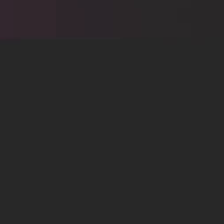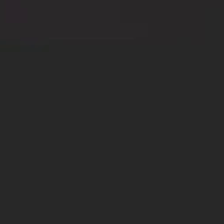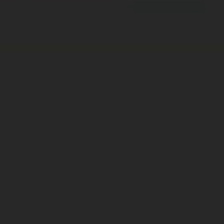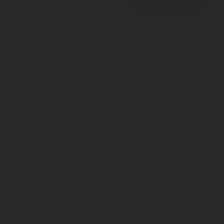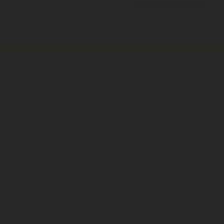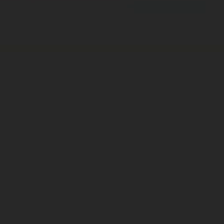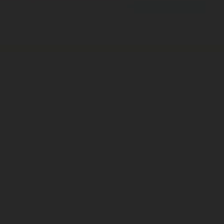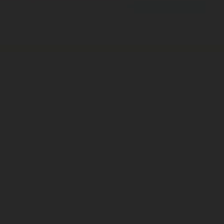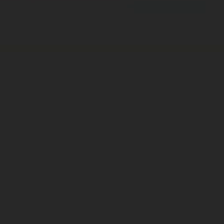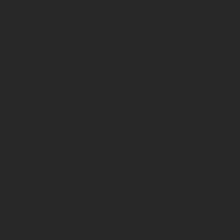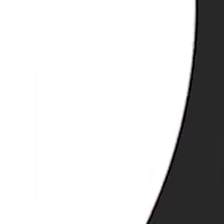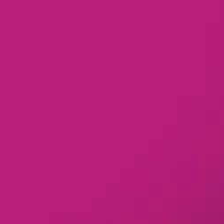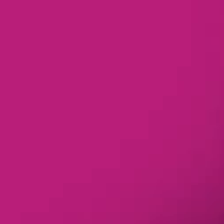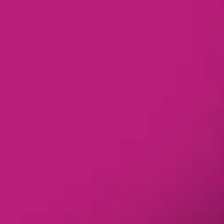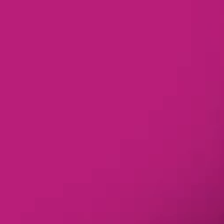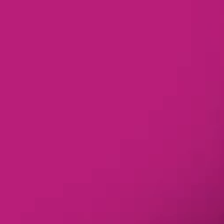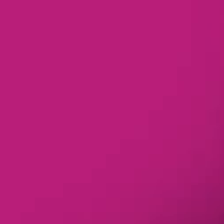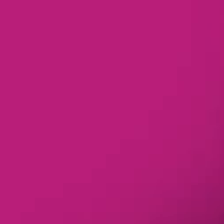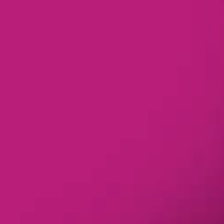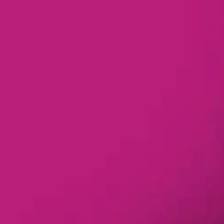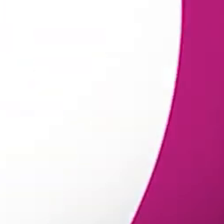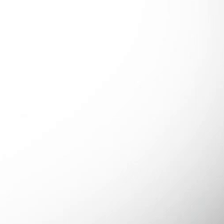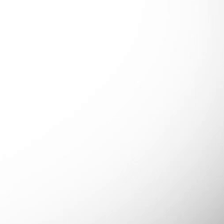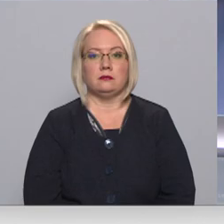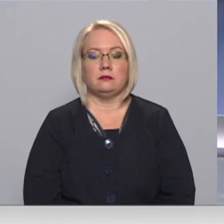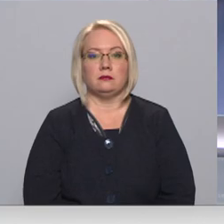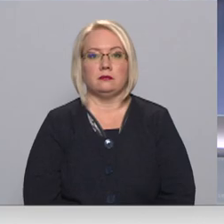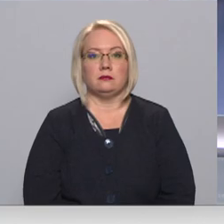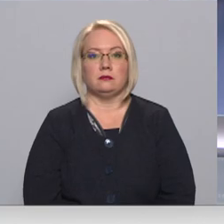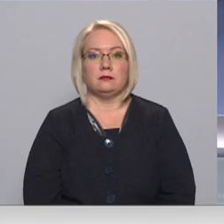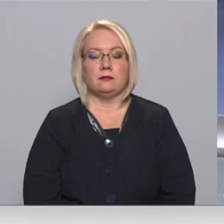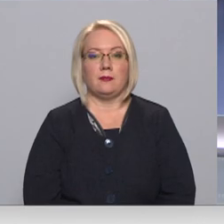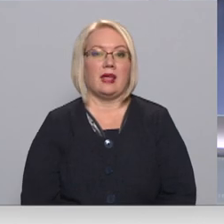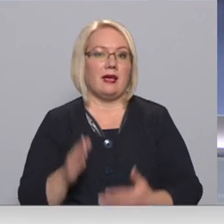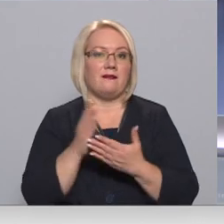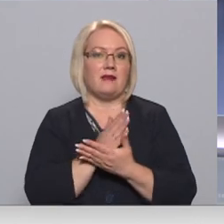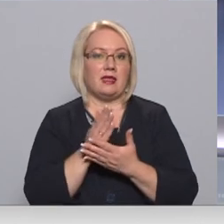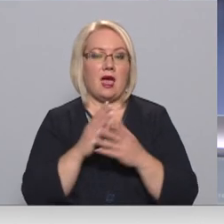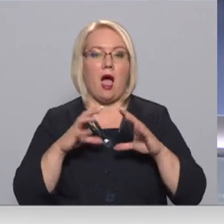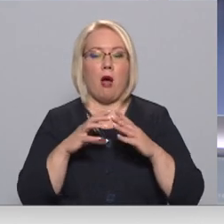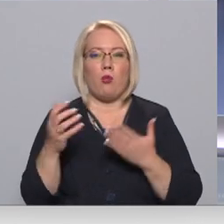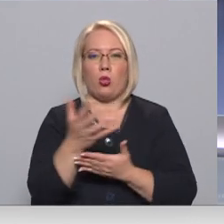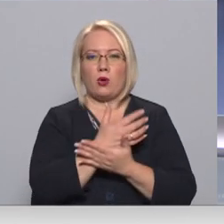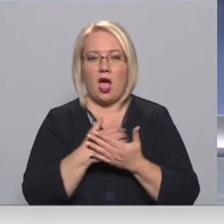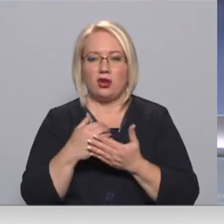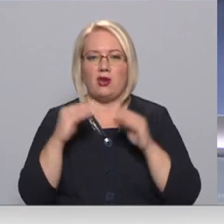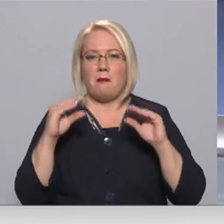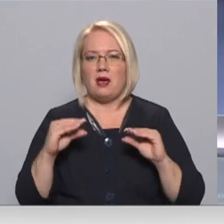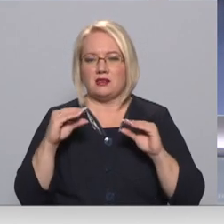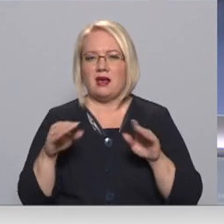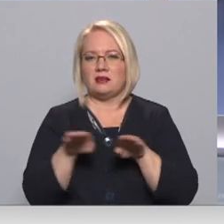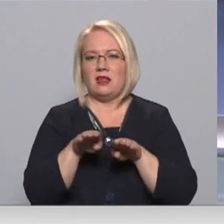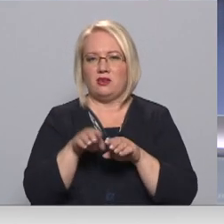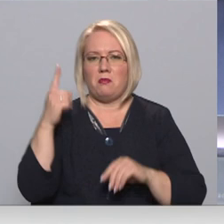Re! Viss ēters ir te! Vidējā ābolu ražas šogad ir mazāka nekā